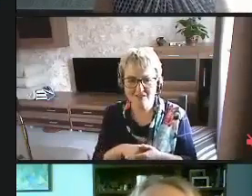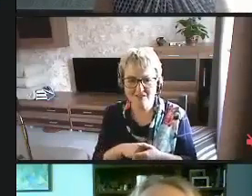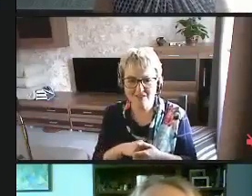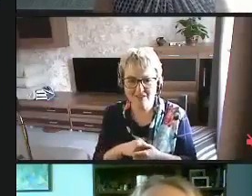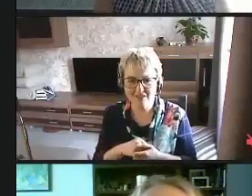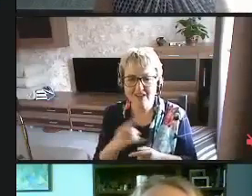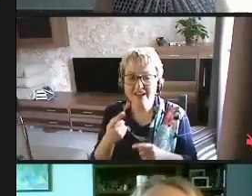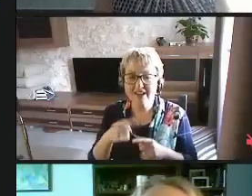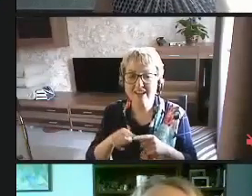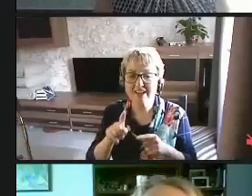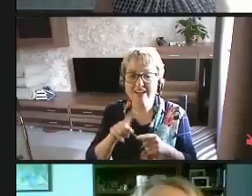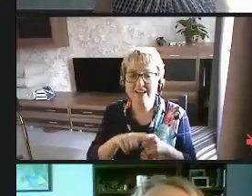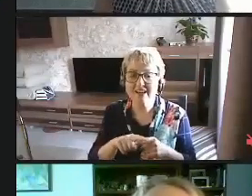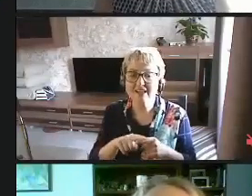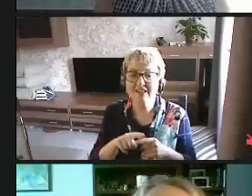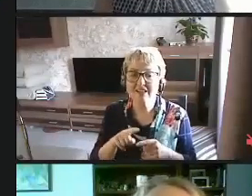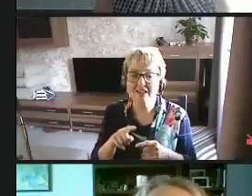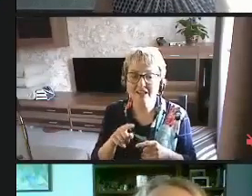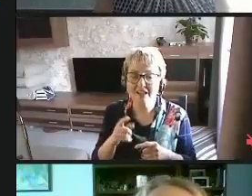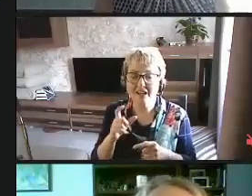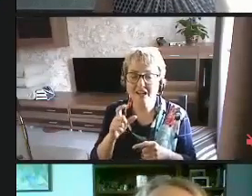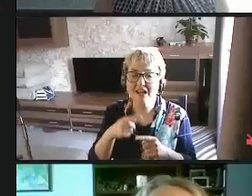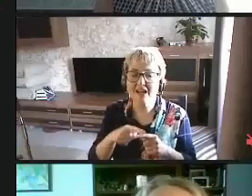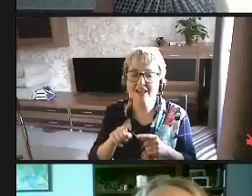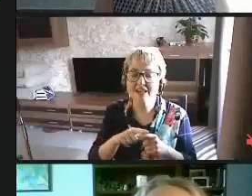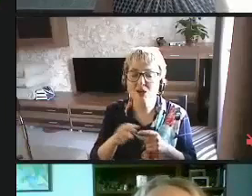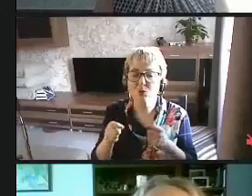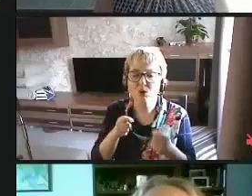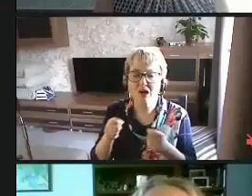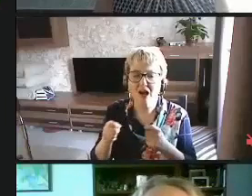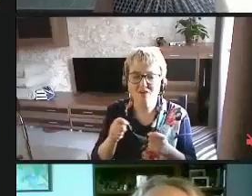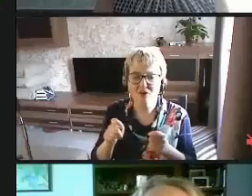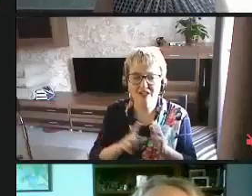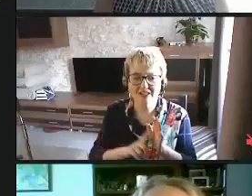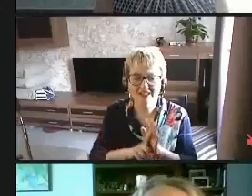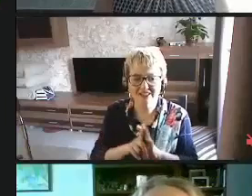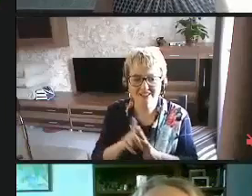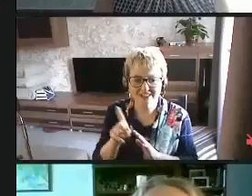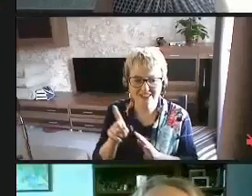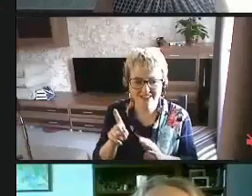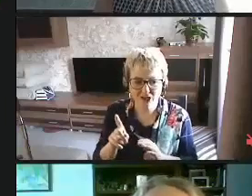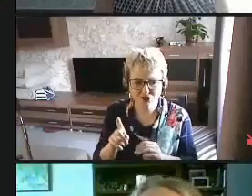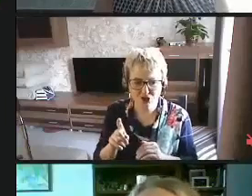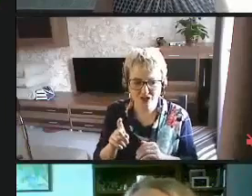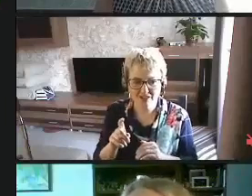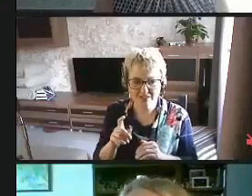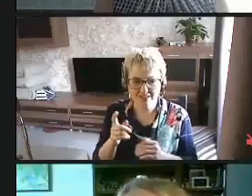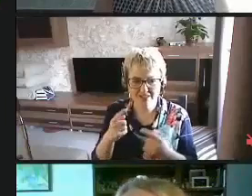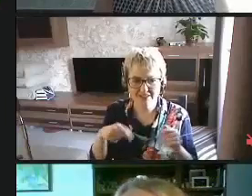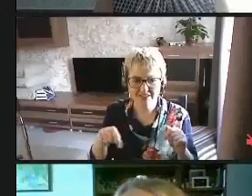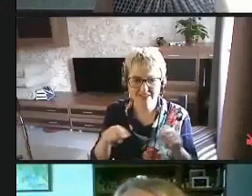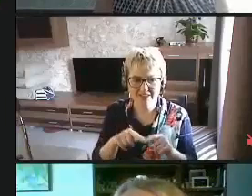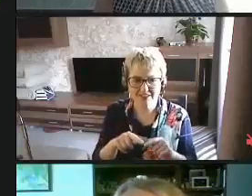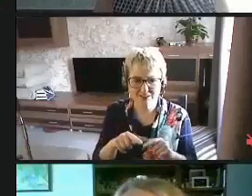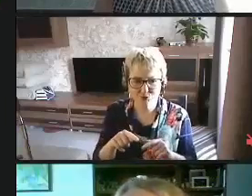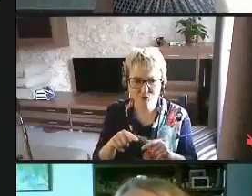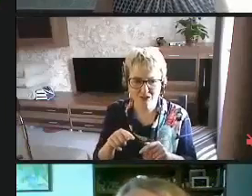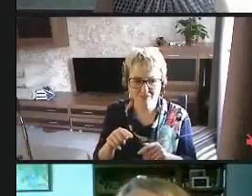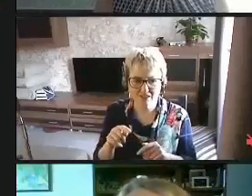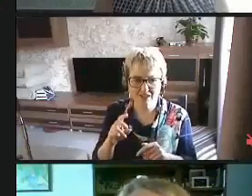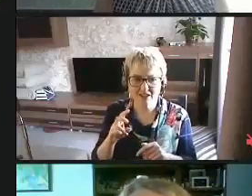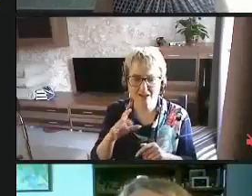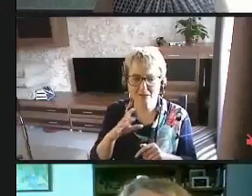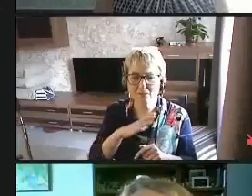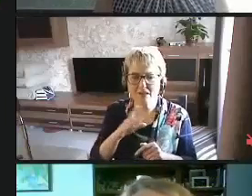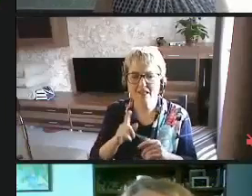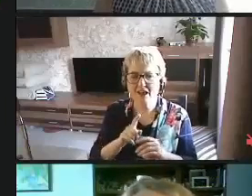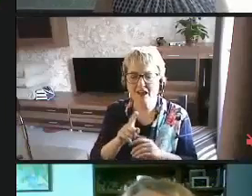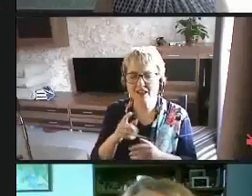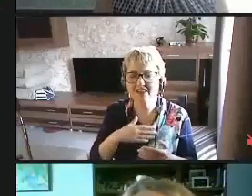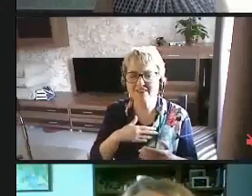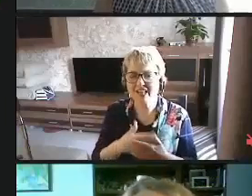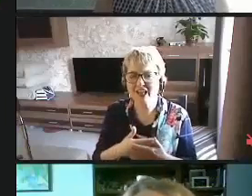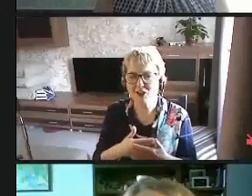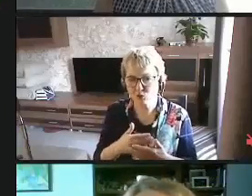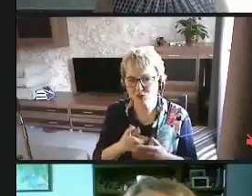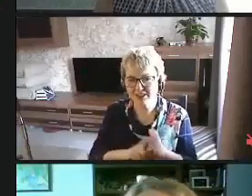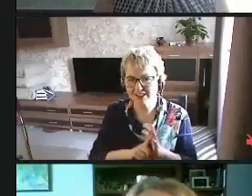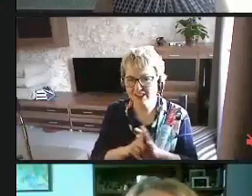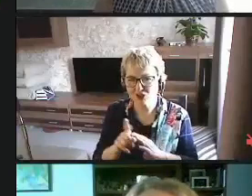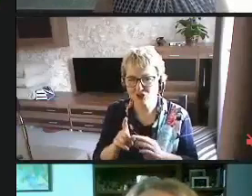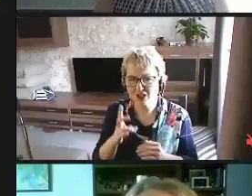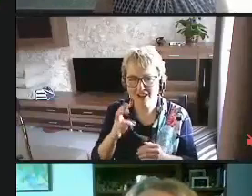Это руководство изначально создавалось на волонтерских началах